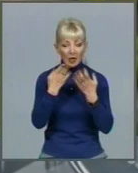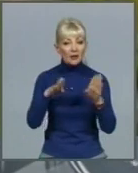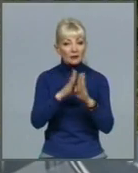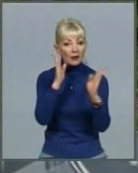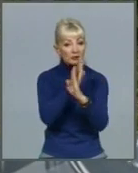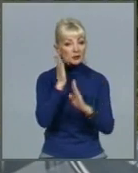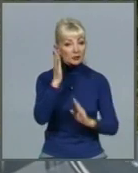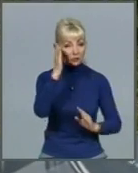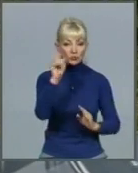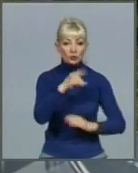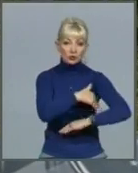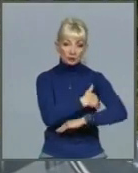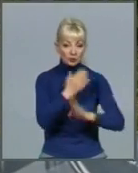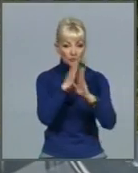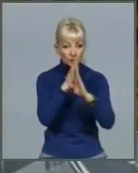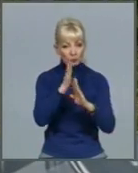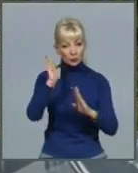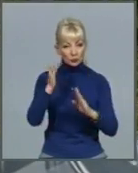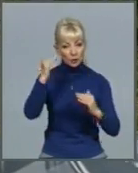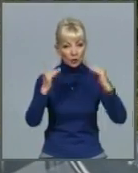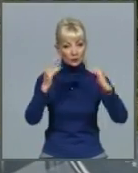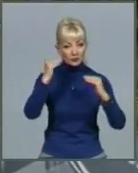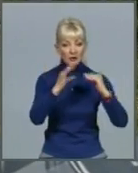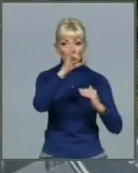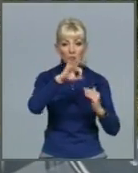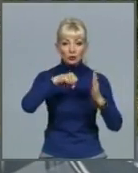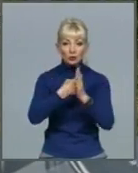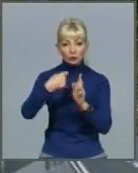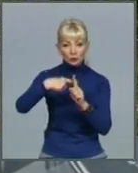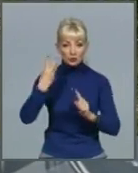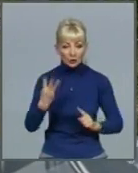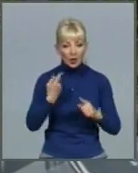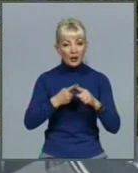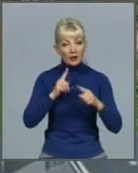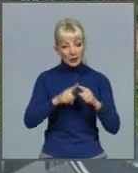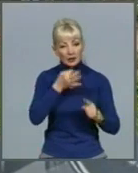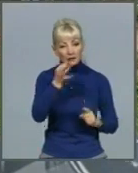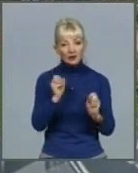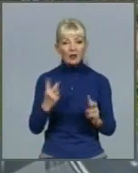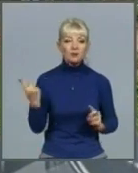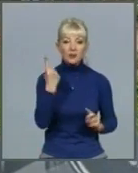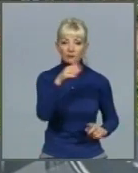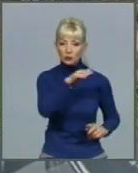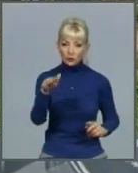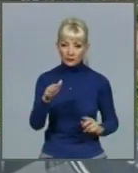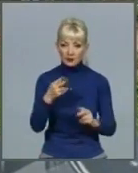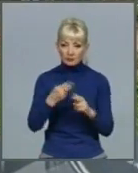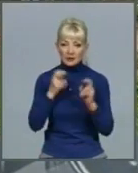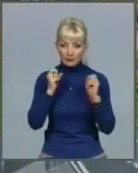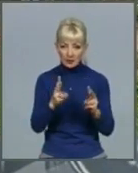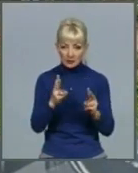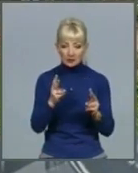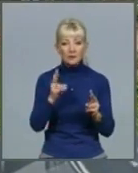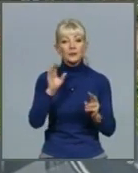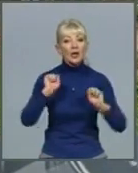температура повітря коливатиметься від нуля до трьох градусів. Це розцінюють як перший рівень небезпеки – жовтий. Похолодання буде помітне